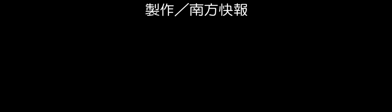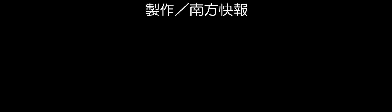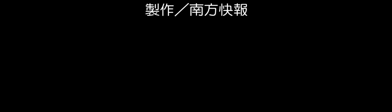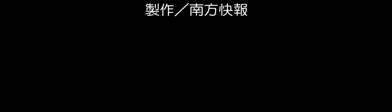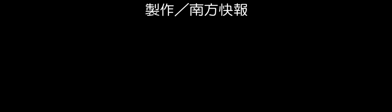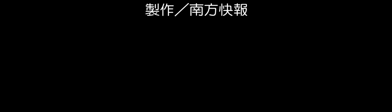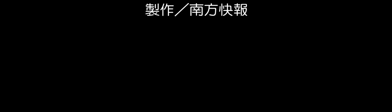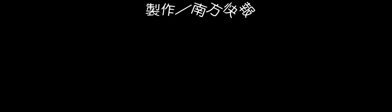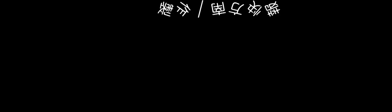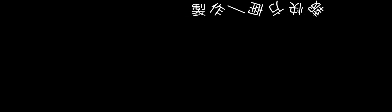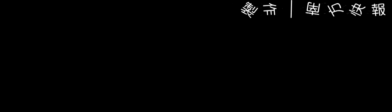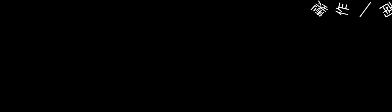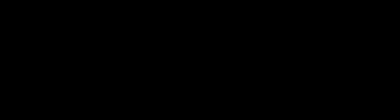字幕志愿者栋梁